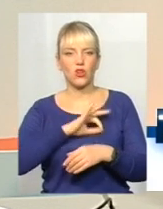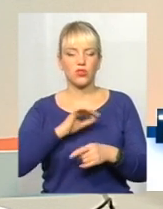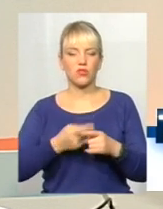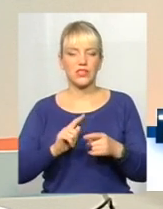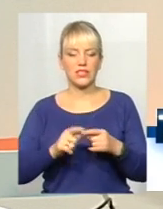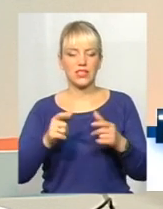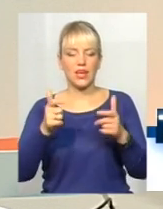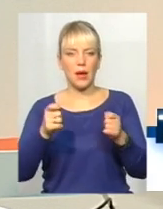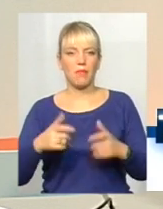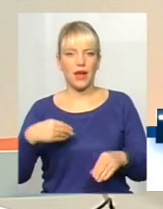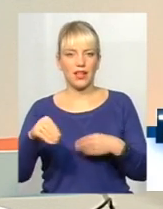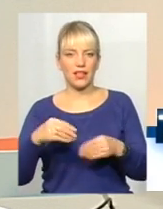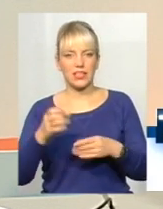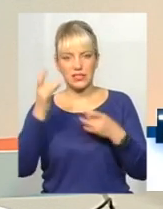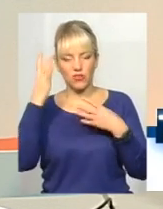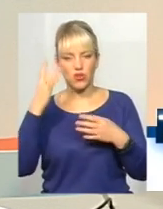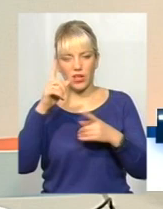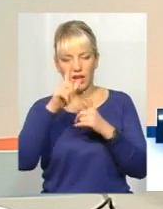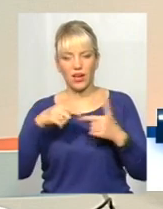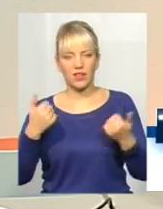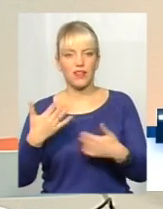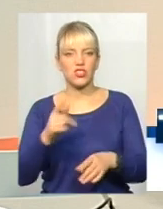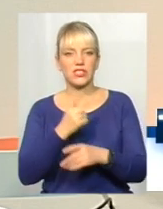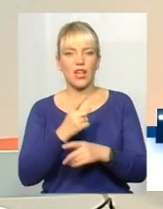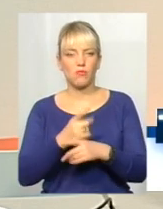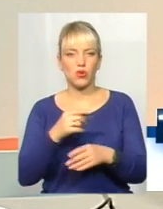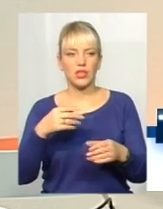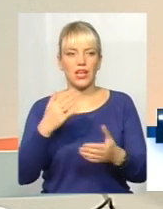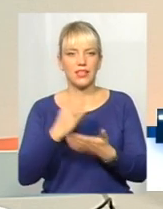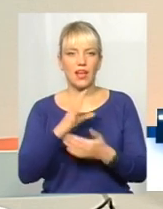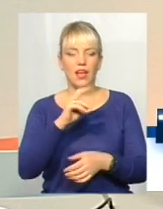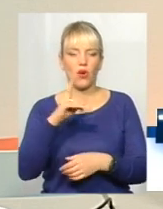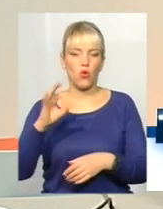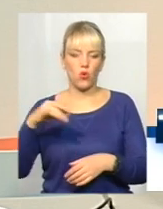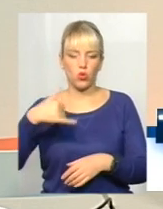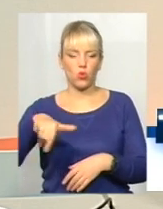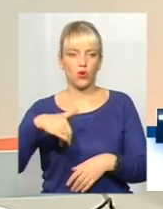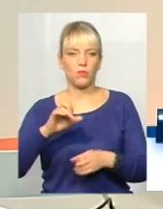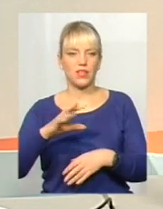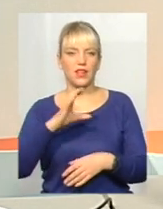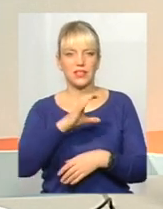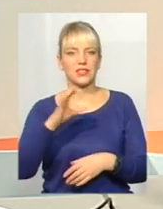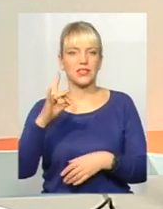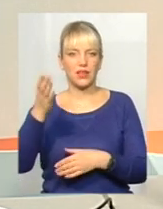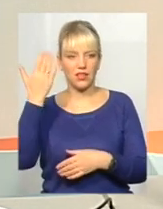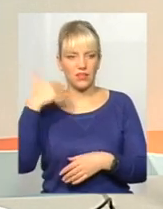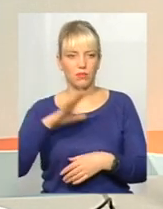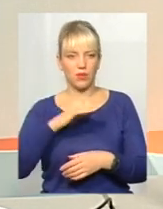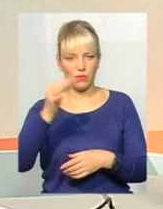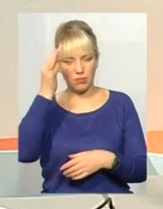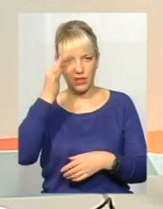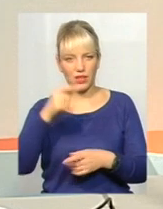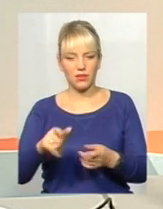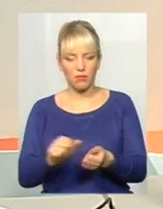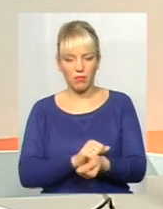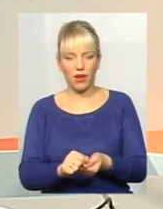Цивілізовані країни, їх давно вже заборонили, і натомість є альтернатива. Екоторби, це те, як і в Радянському Союзі, там прали ці